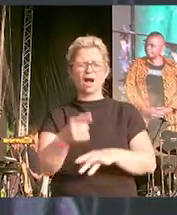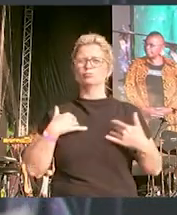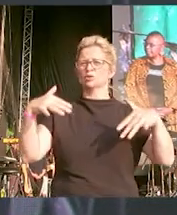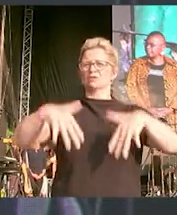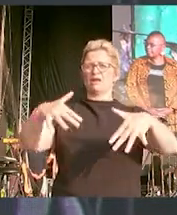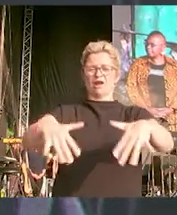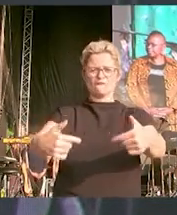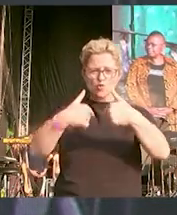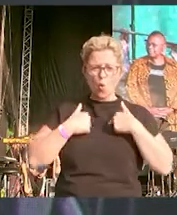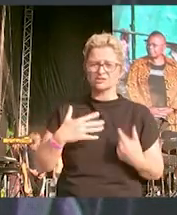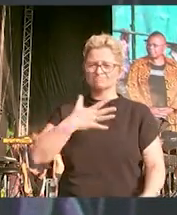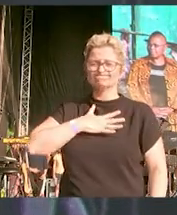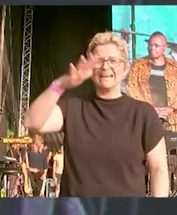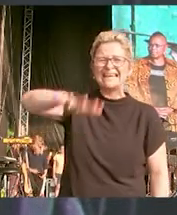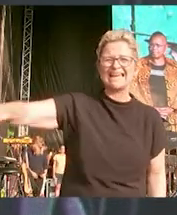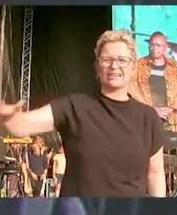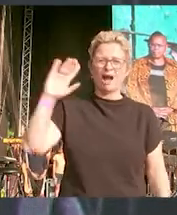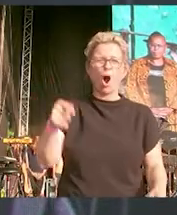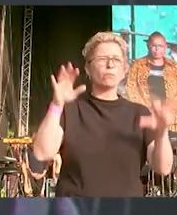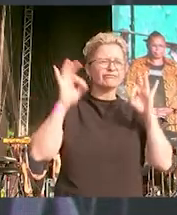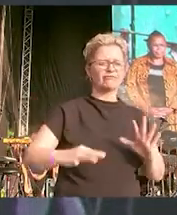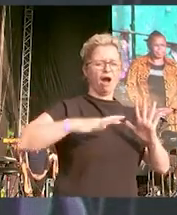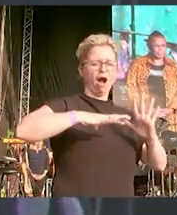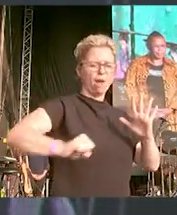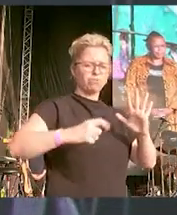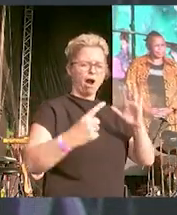uns und unseren Kindern Stück für Stück genommen werden.